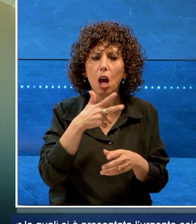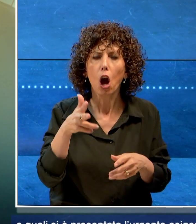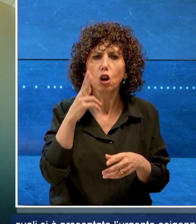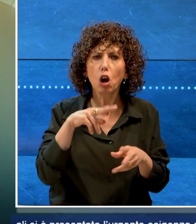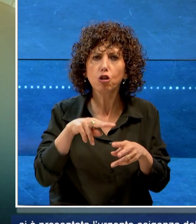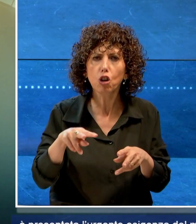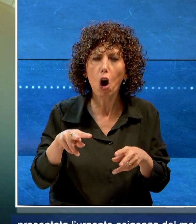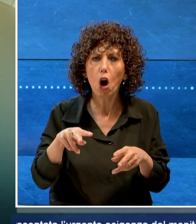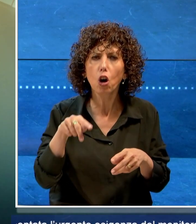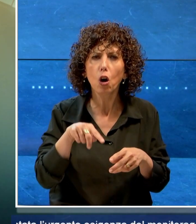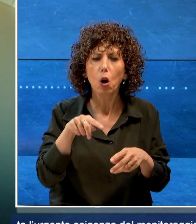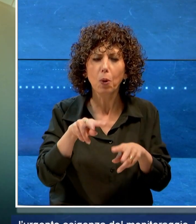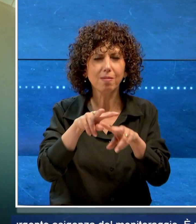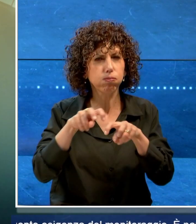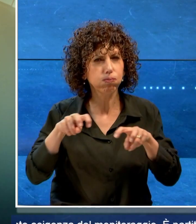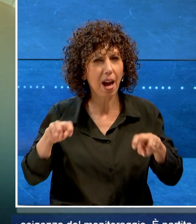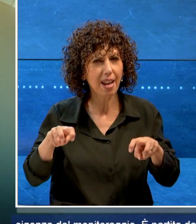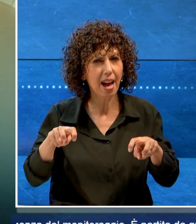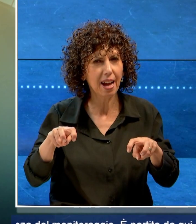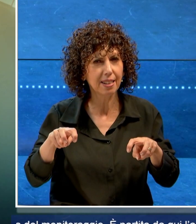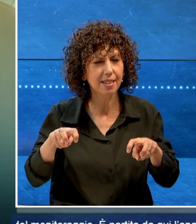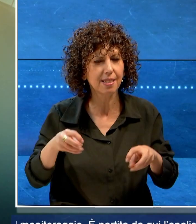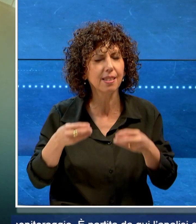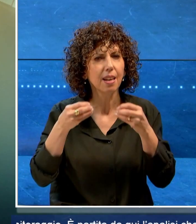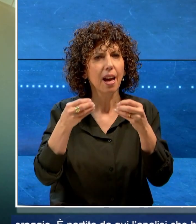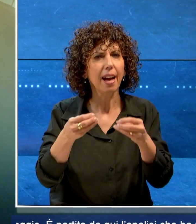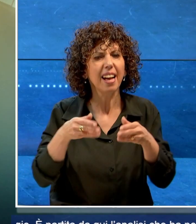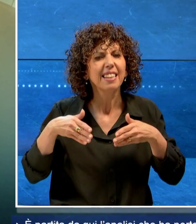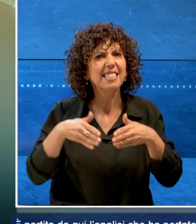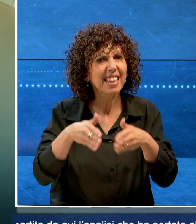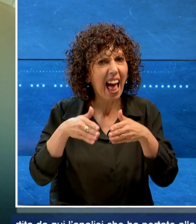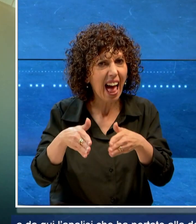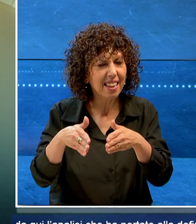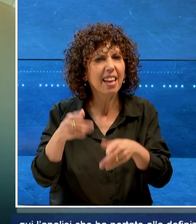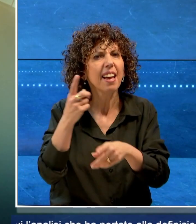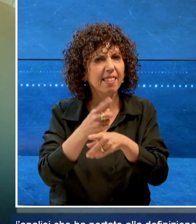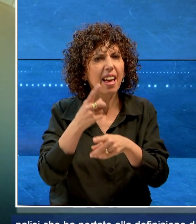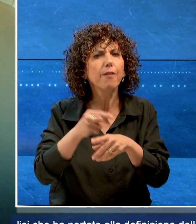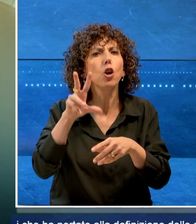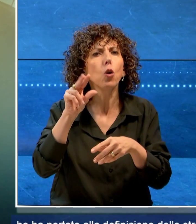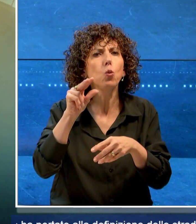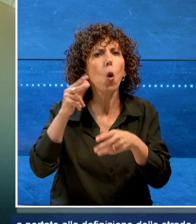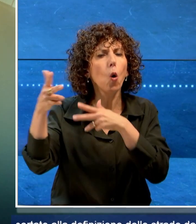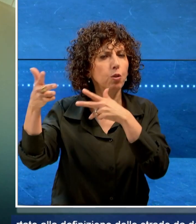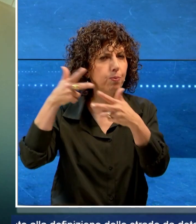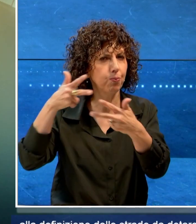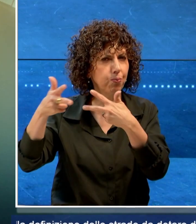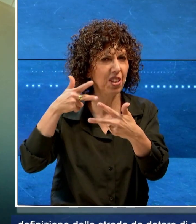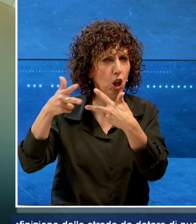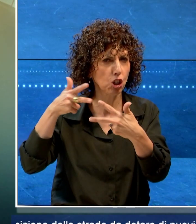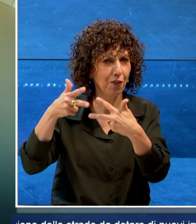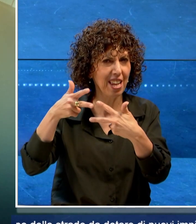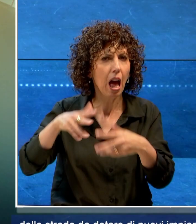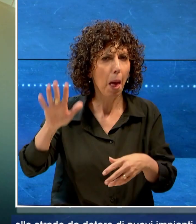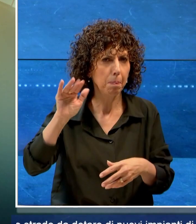partita da qui l'analisi che ha portato alla definizione delle strade da dotare di nuovi impianti di videosorveglianza